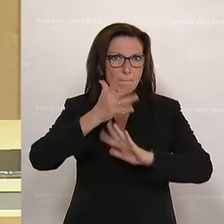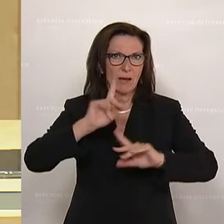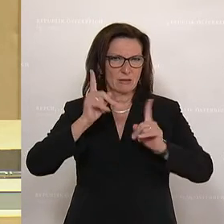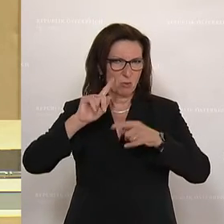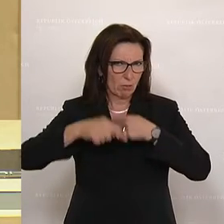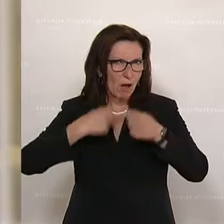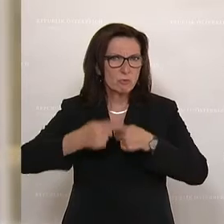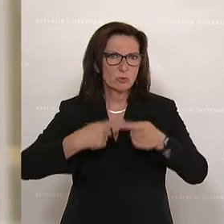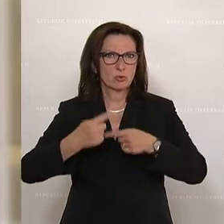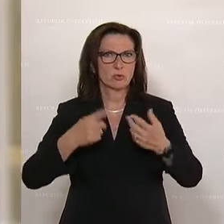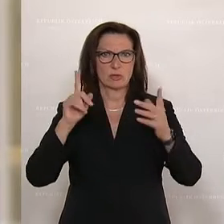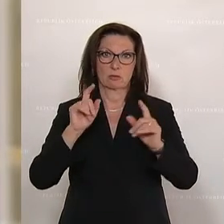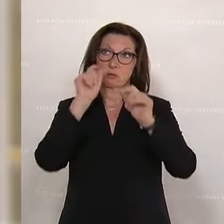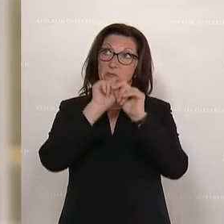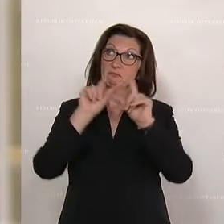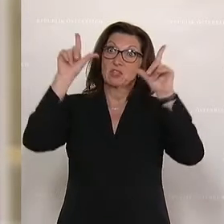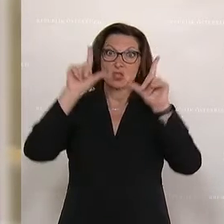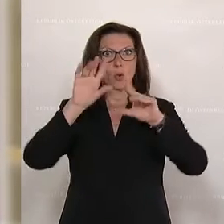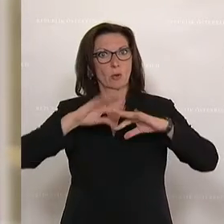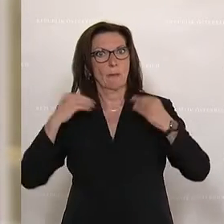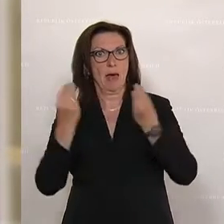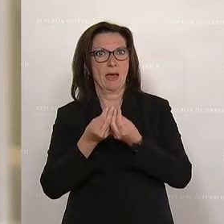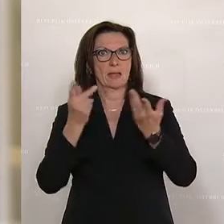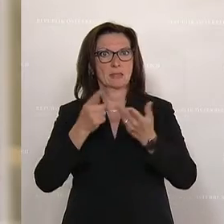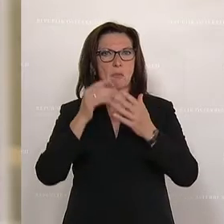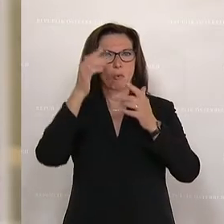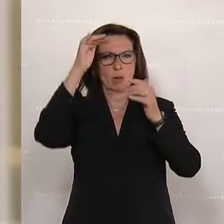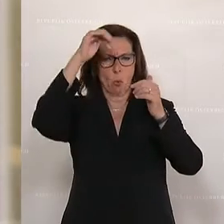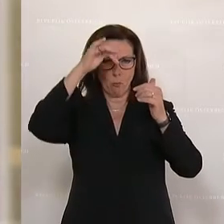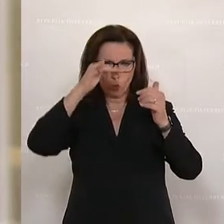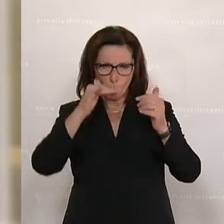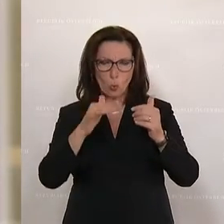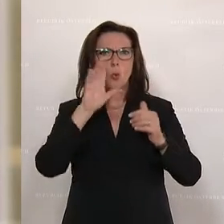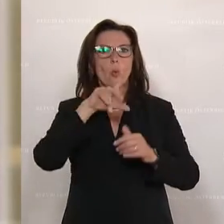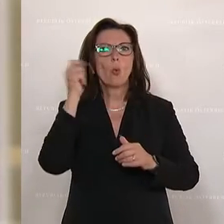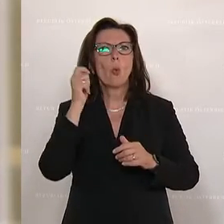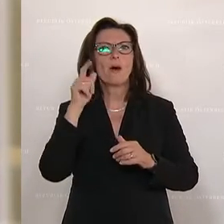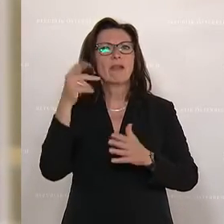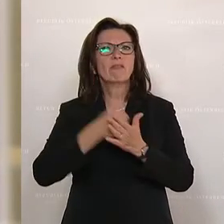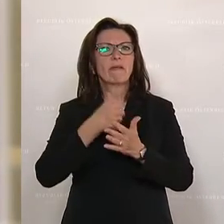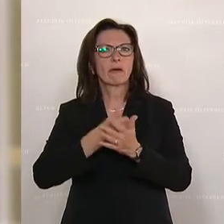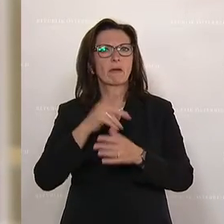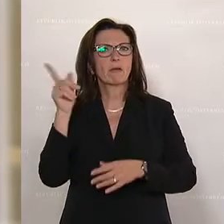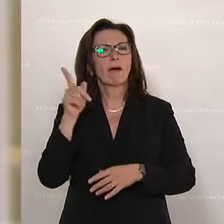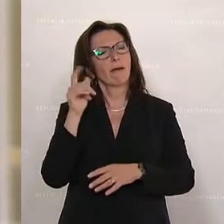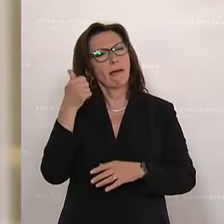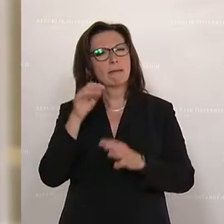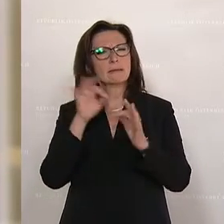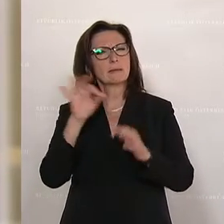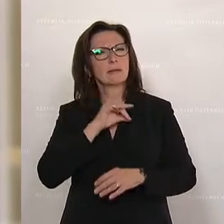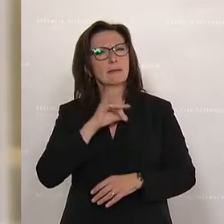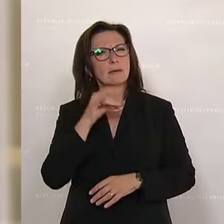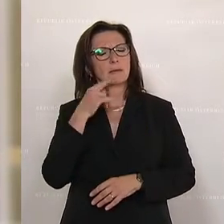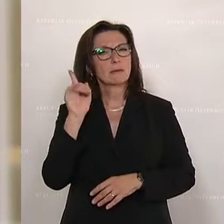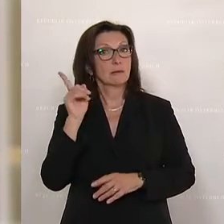gemeinsame Vision entwickeln, zwei Absätze weiter. Der ungarische Vertreter sagt einen interessanten Satz, nämlich jenen,